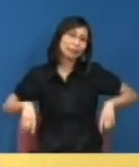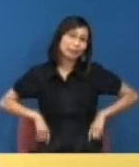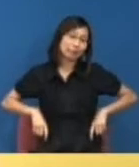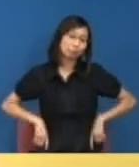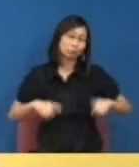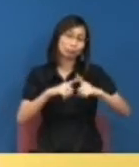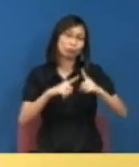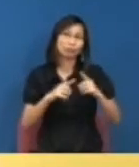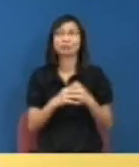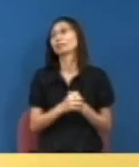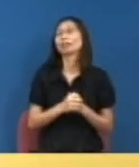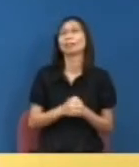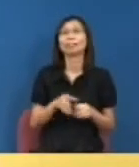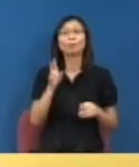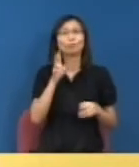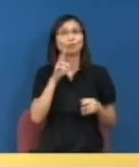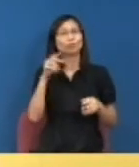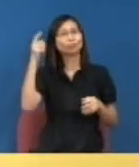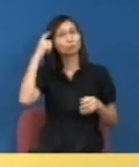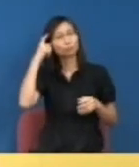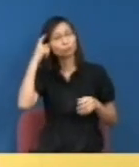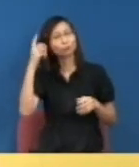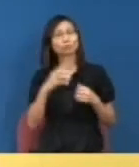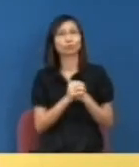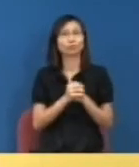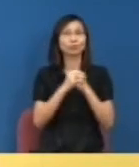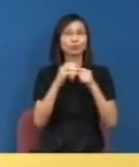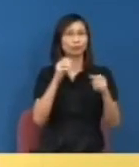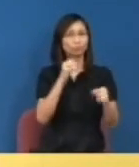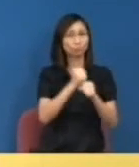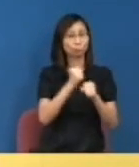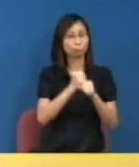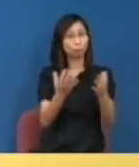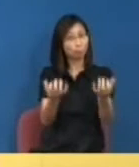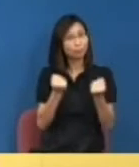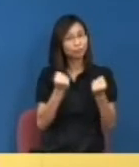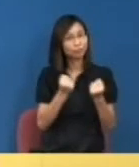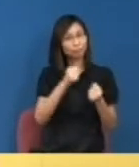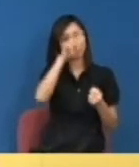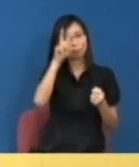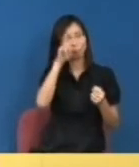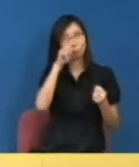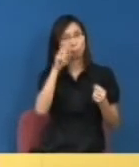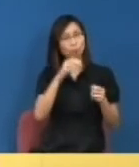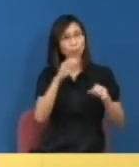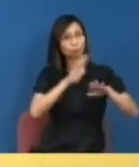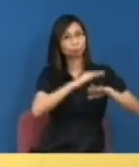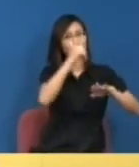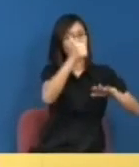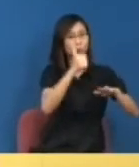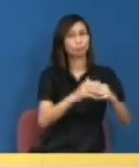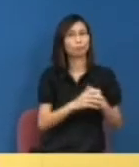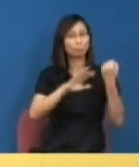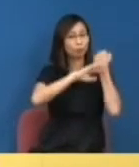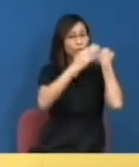果欲達其造官法財之目的則不經不少專門學校入法科者盡可出業法律